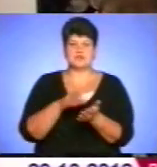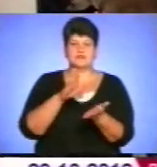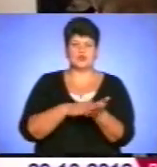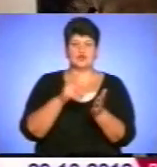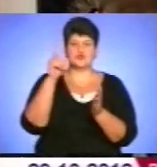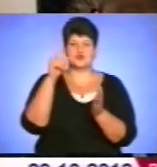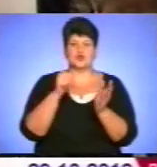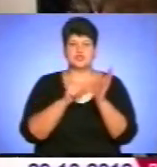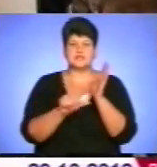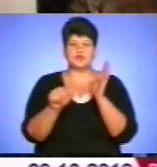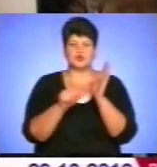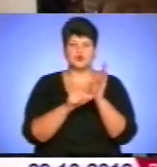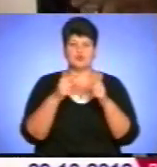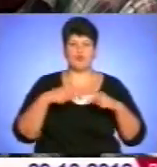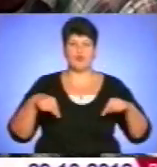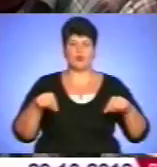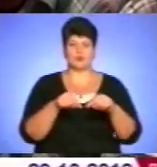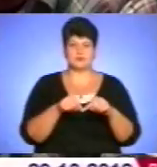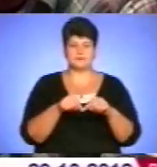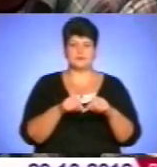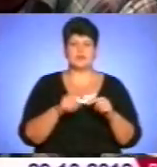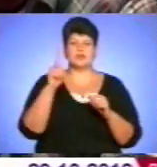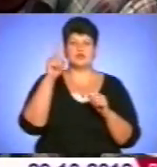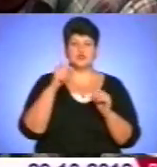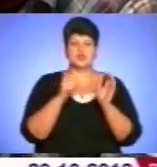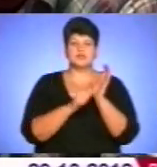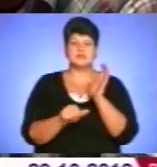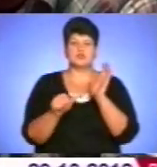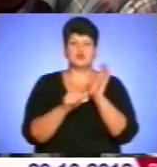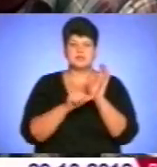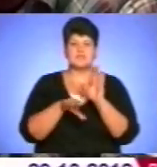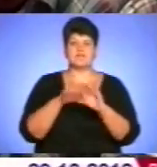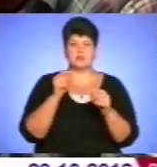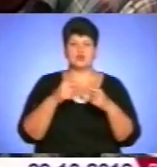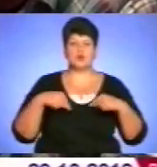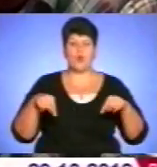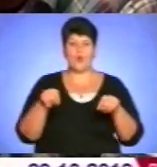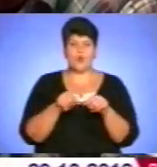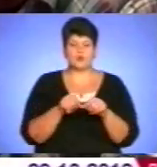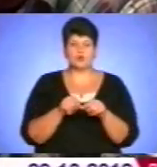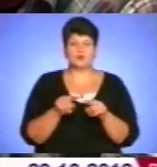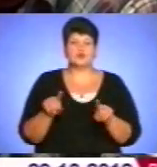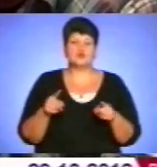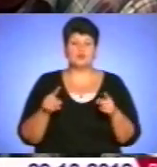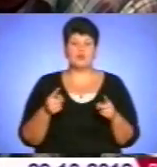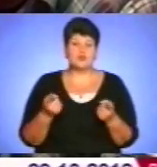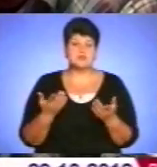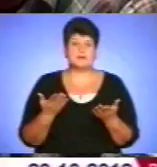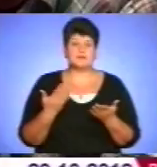166-му окрузі. 166-й виборчий округ. Чомусь він